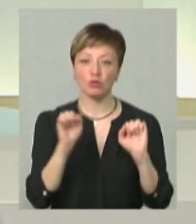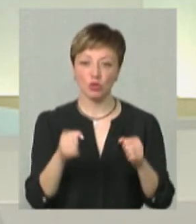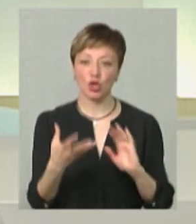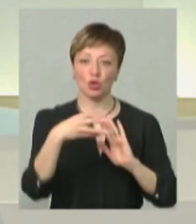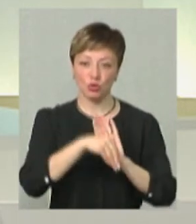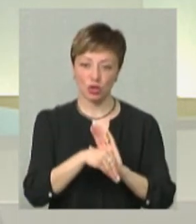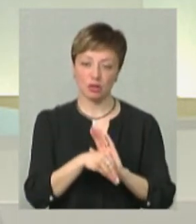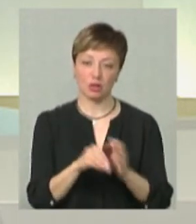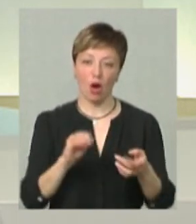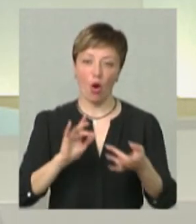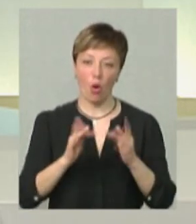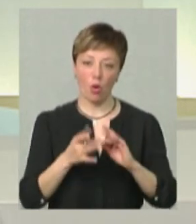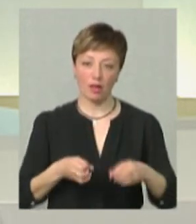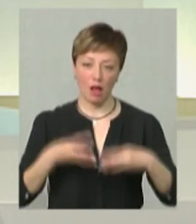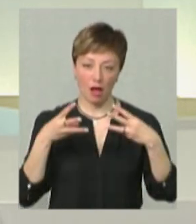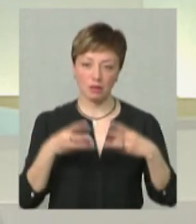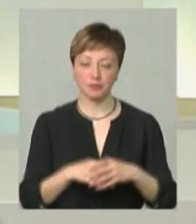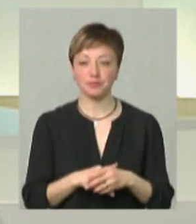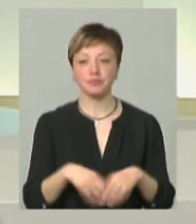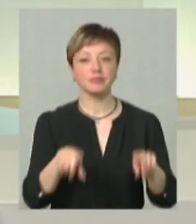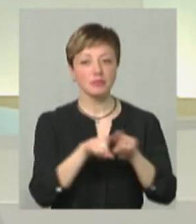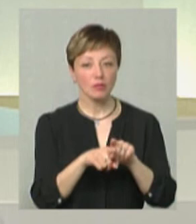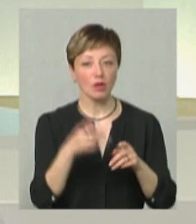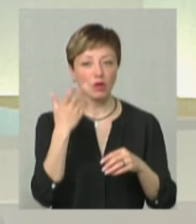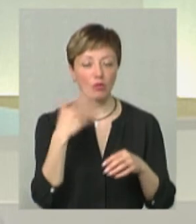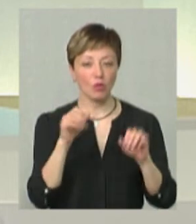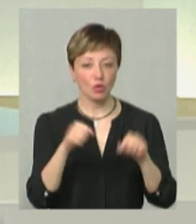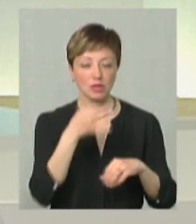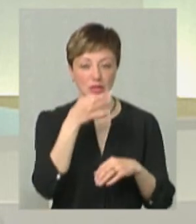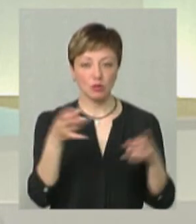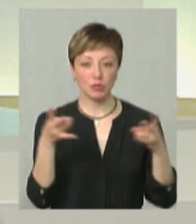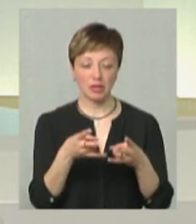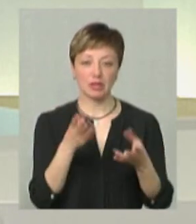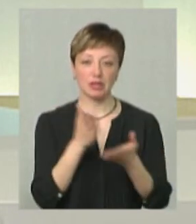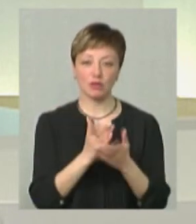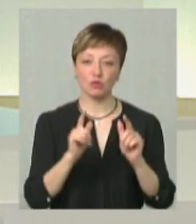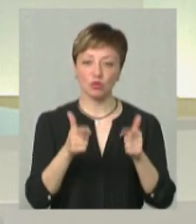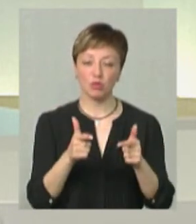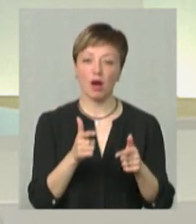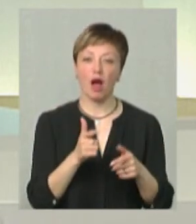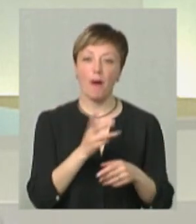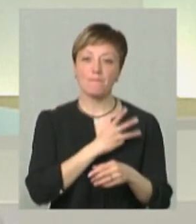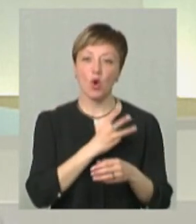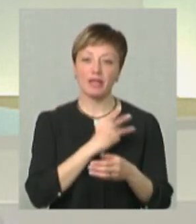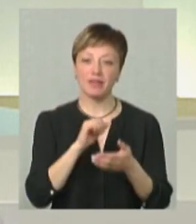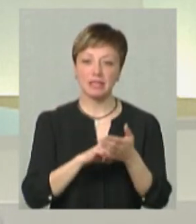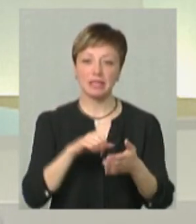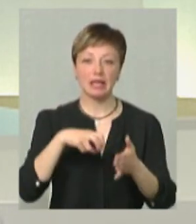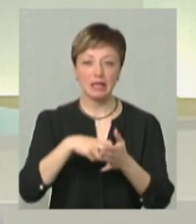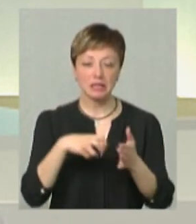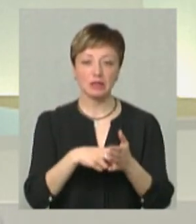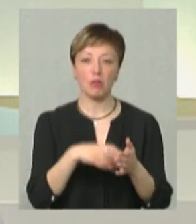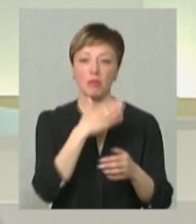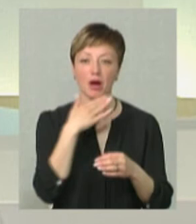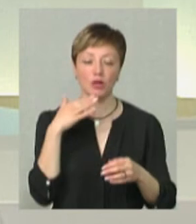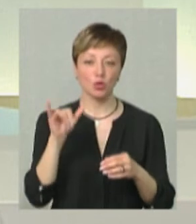долучитися онлайн. Також, принагідно, хочу сказати, що необхідним елементом вступу є мотиваційний лист, і багато